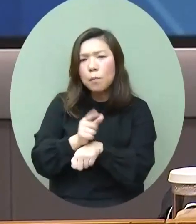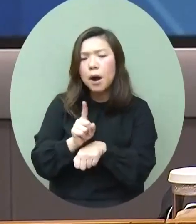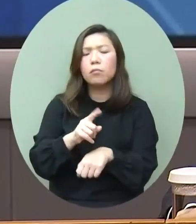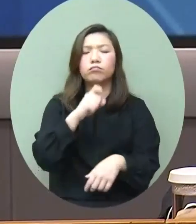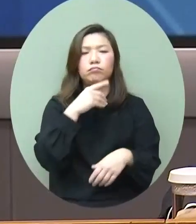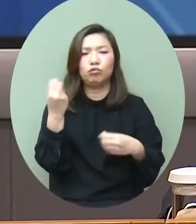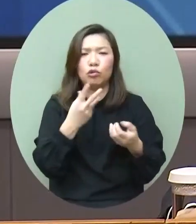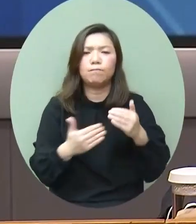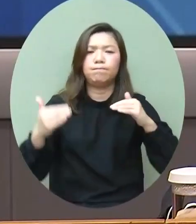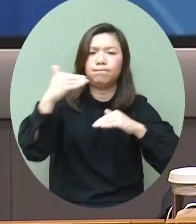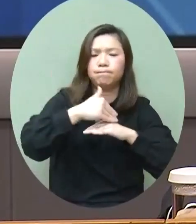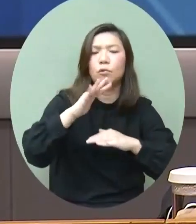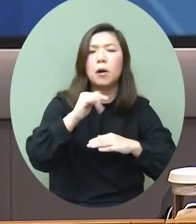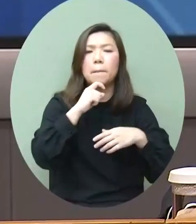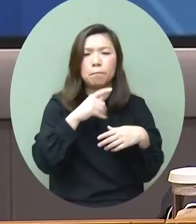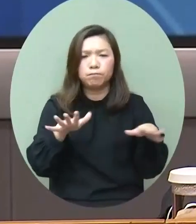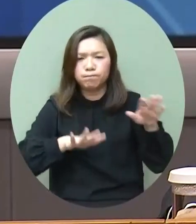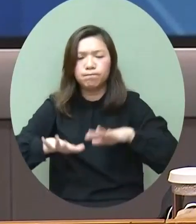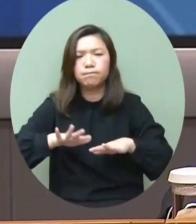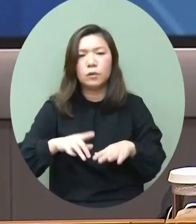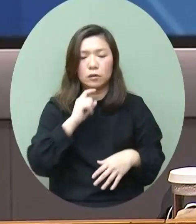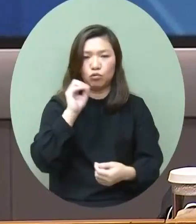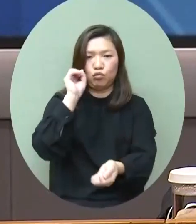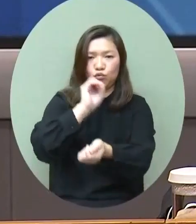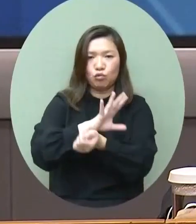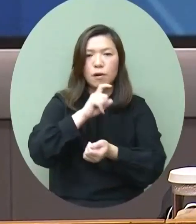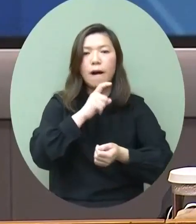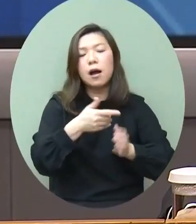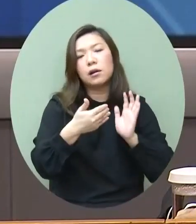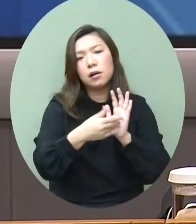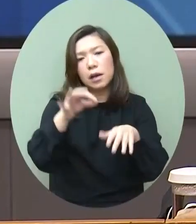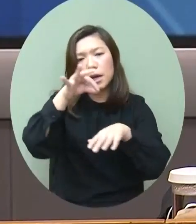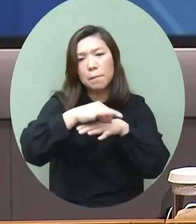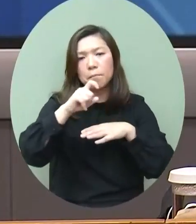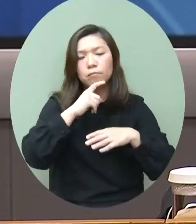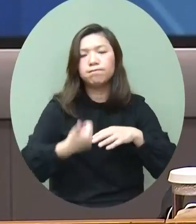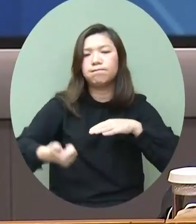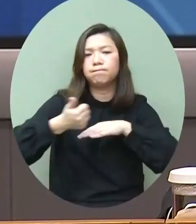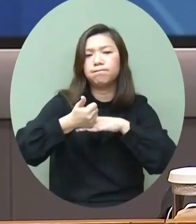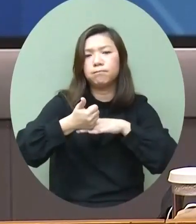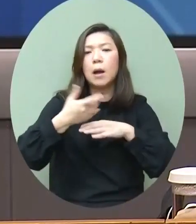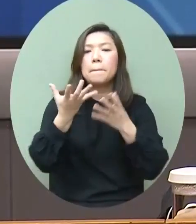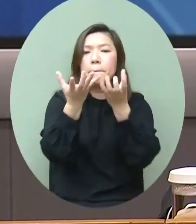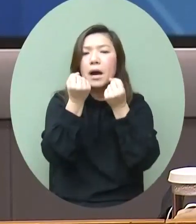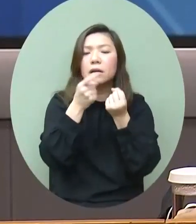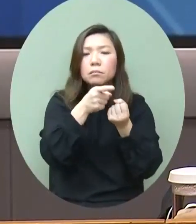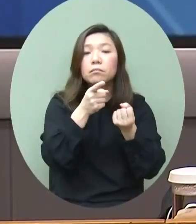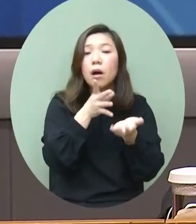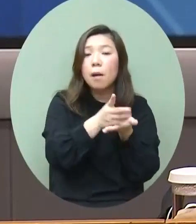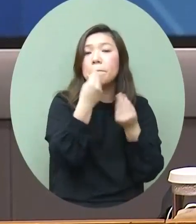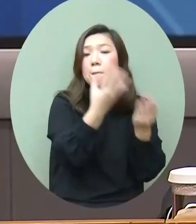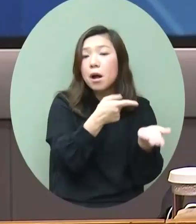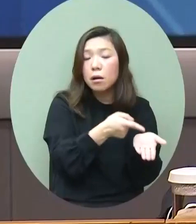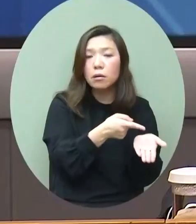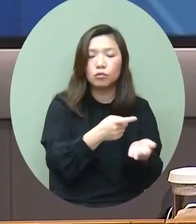才的梯隊和儲備早前推出的金融服務業創職位計劃有一個畢業生版以及將